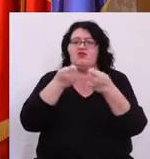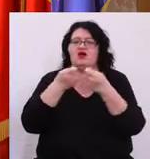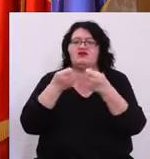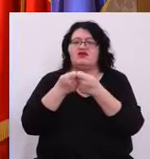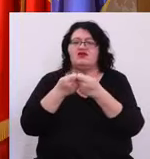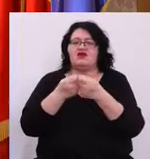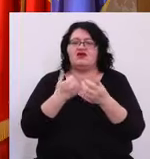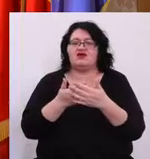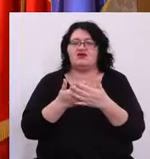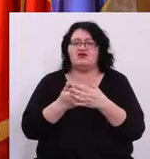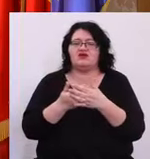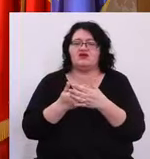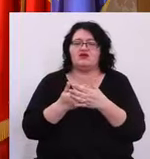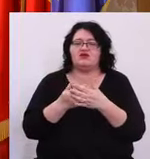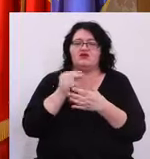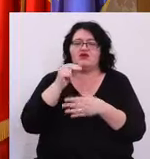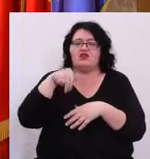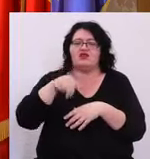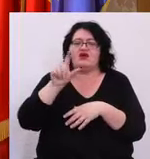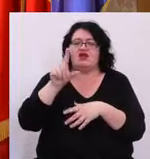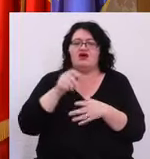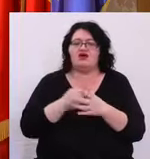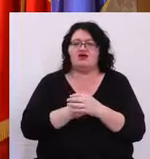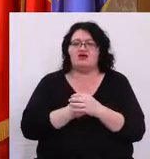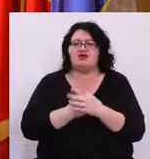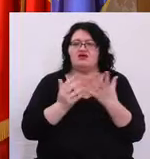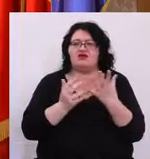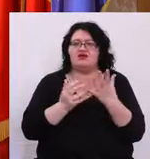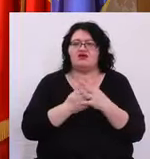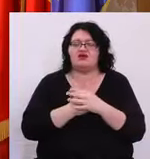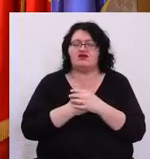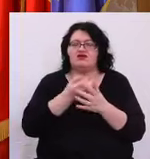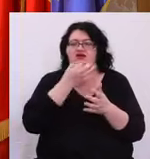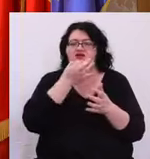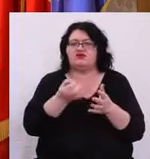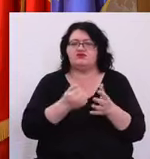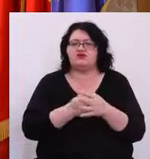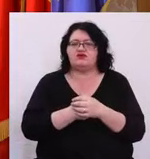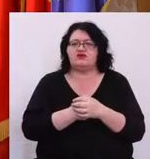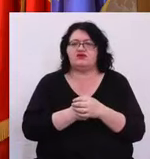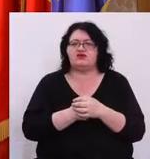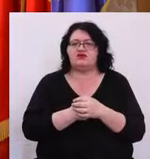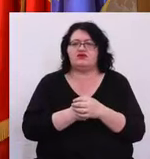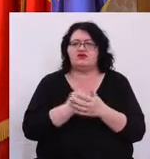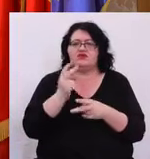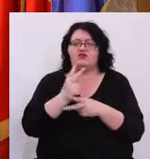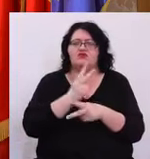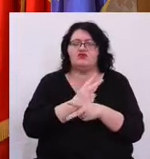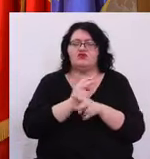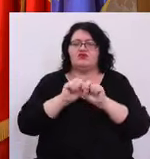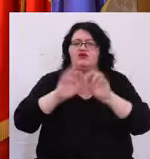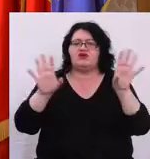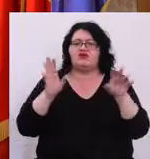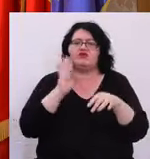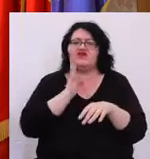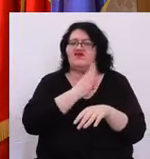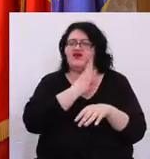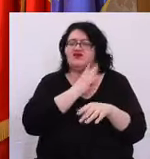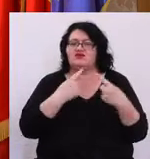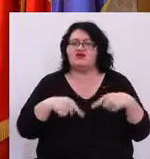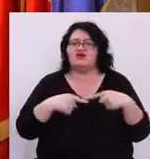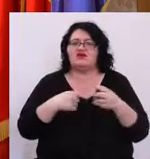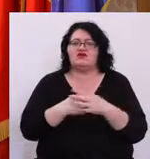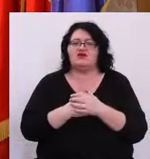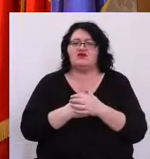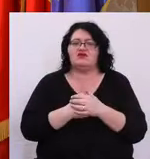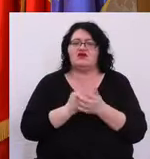coaliție de la PNL Care spun, au scris public de altfel pe Facebook Că nu au avut,